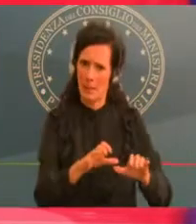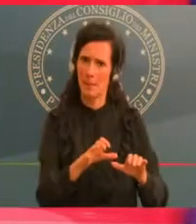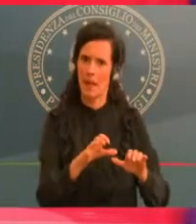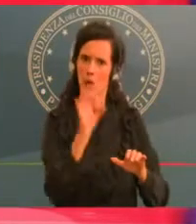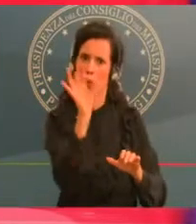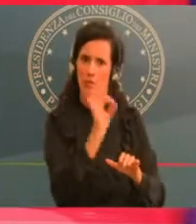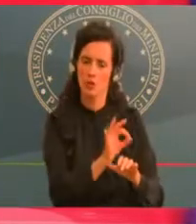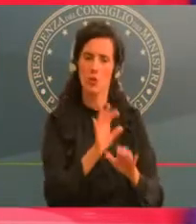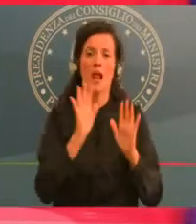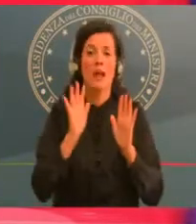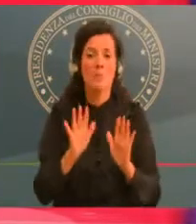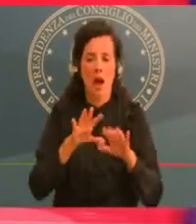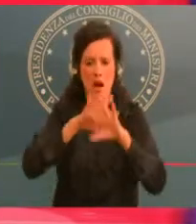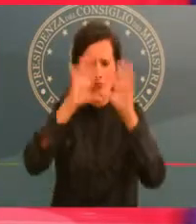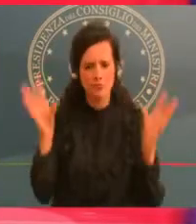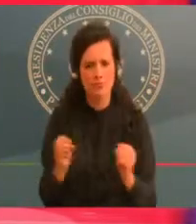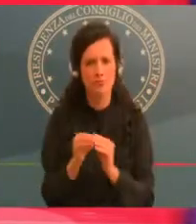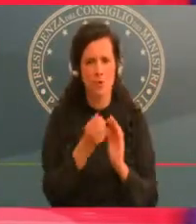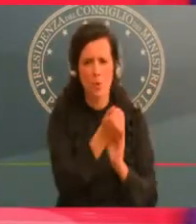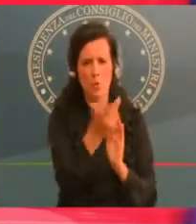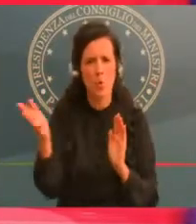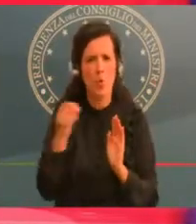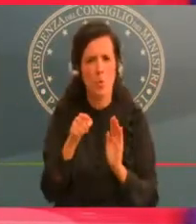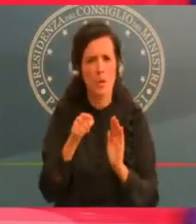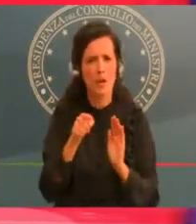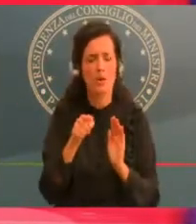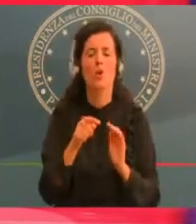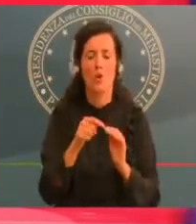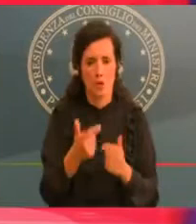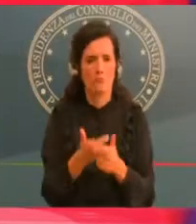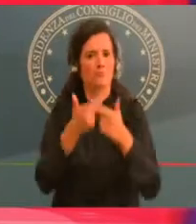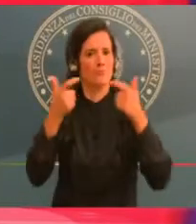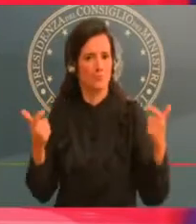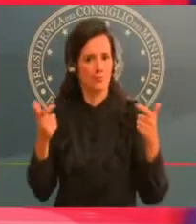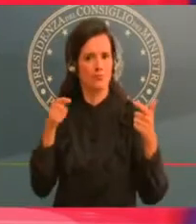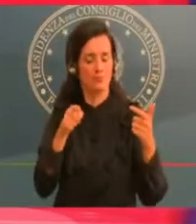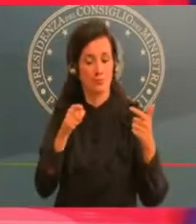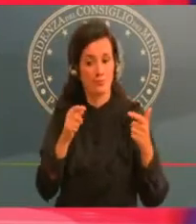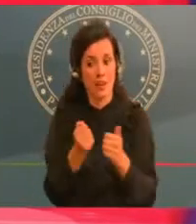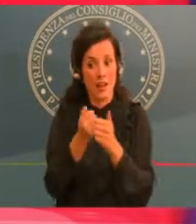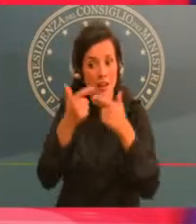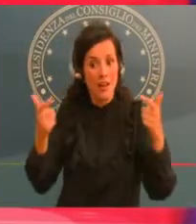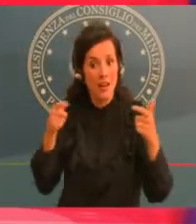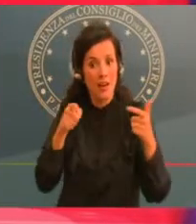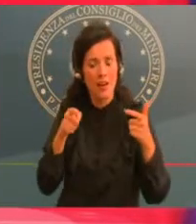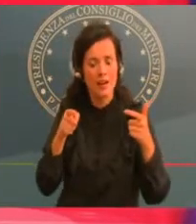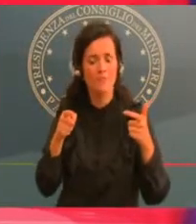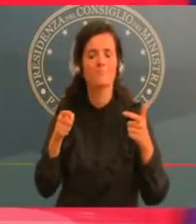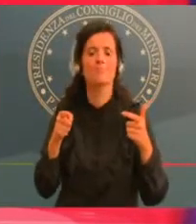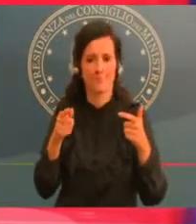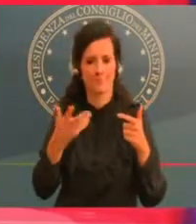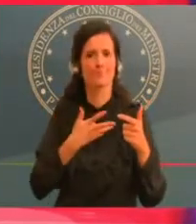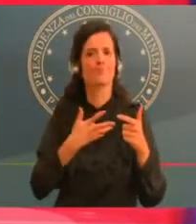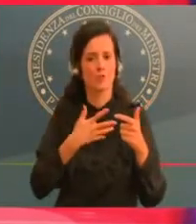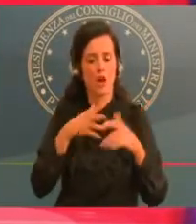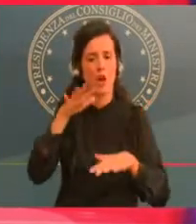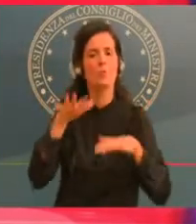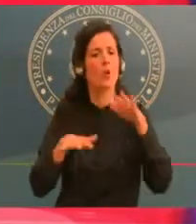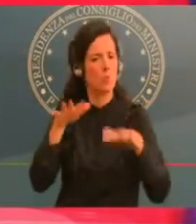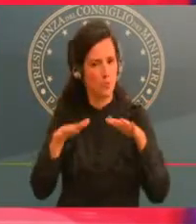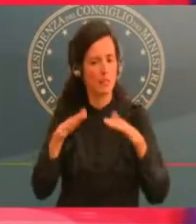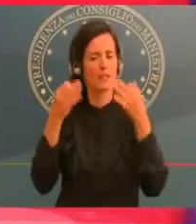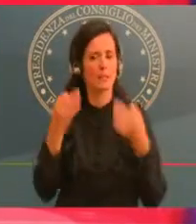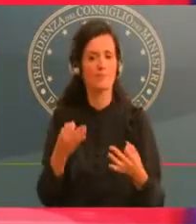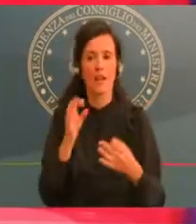'alta probabilità che molte regioni superino le soglie critiche delle terapie intensive e delle terapie mediche